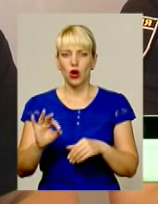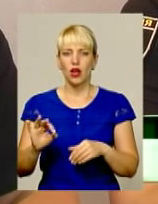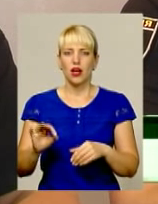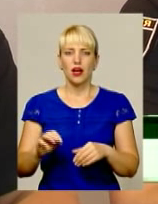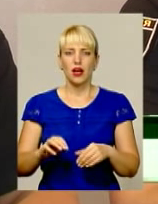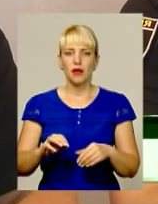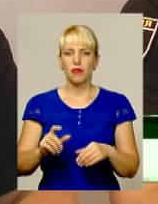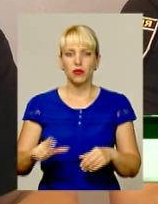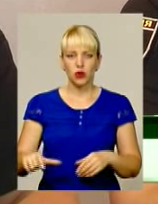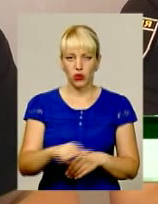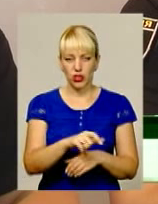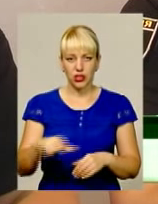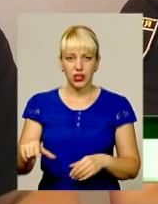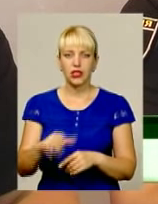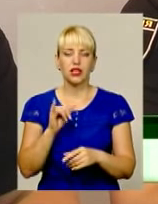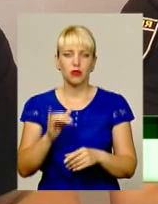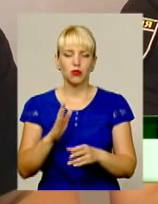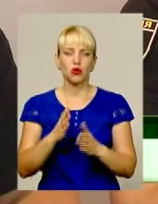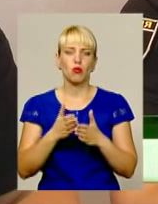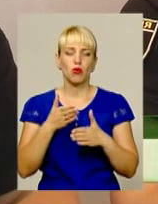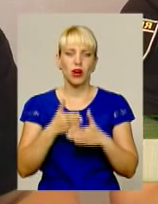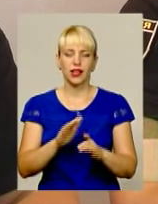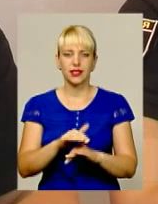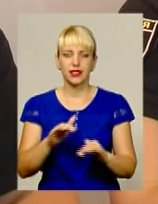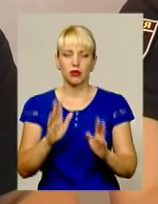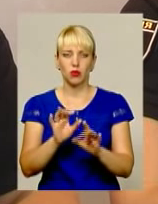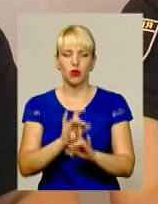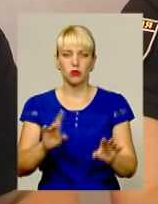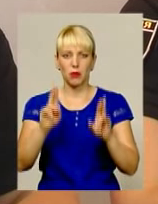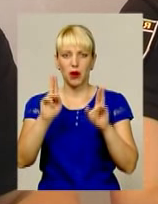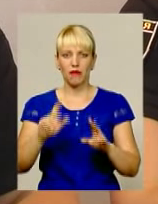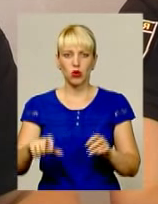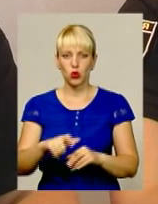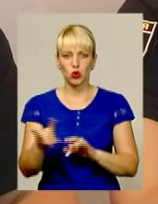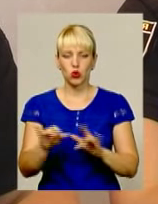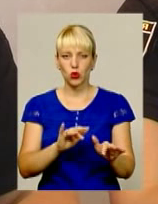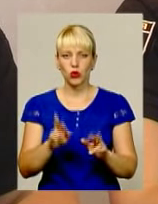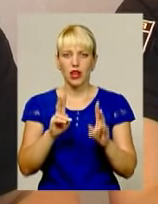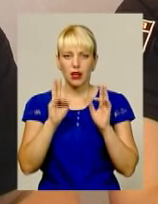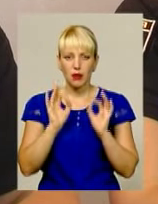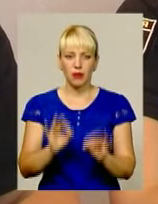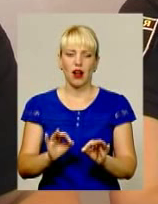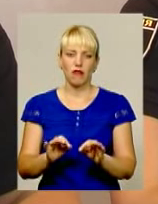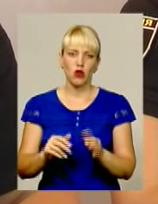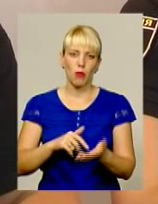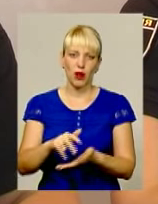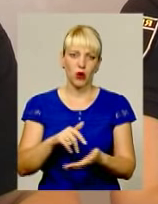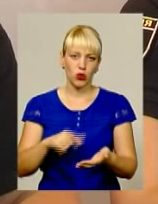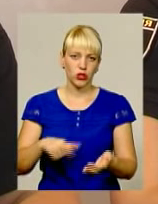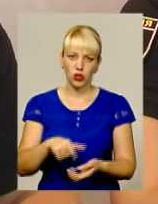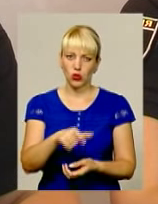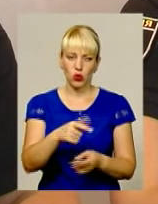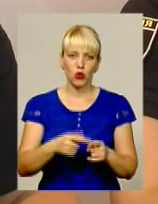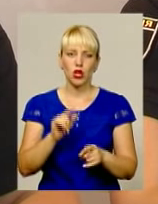будуть допомагати нашим дітям і розповідати взагалі про правила дорожнього руху, і правильно переходити дорогу, тому що зазвичай діти